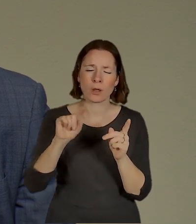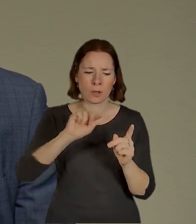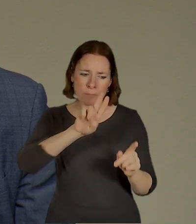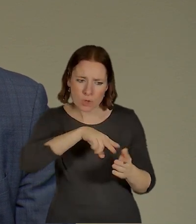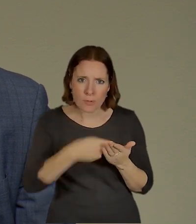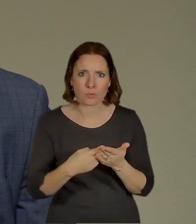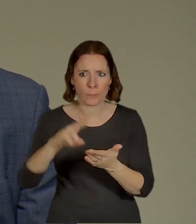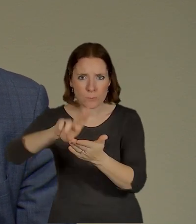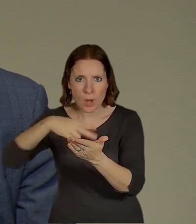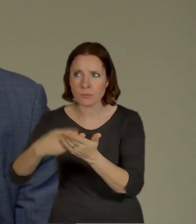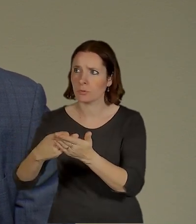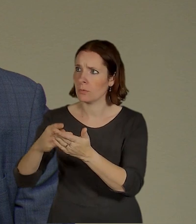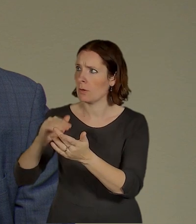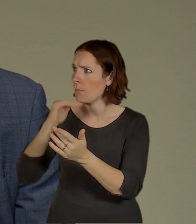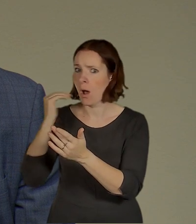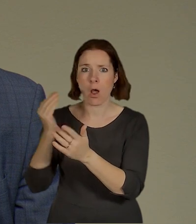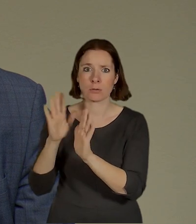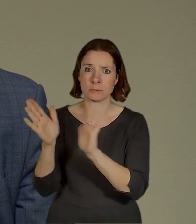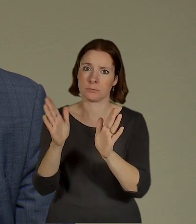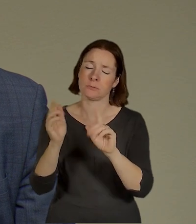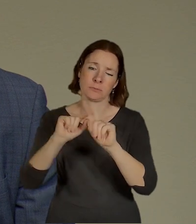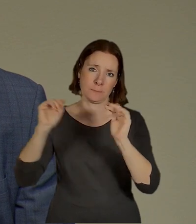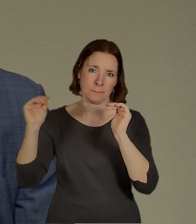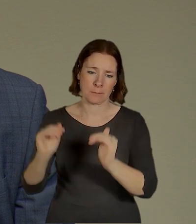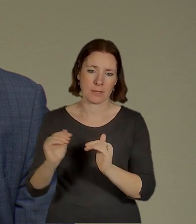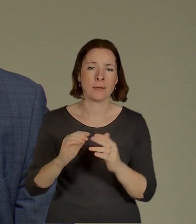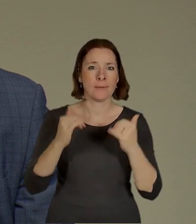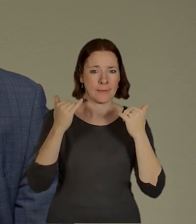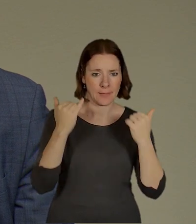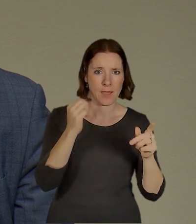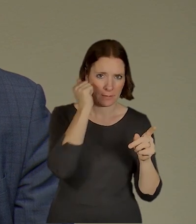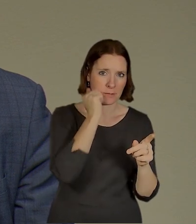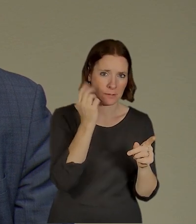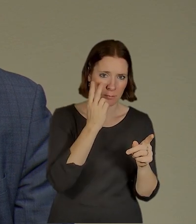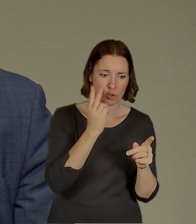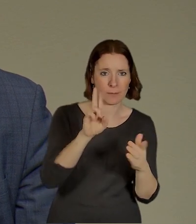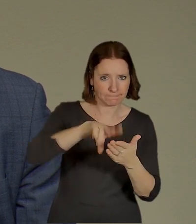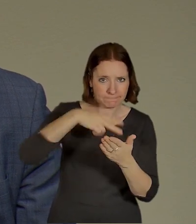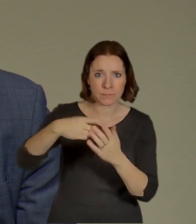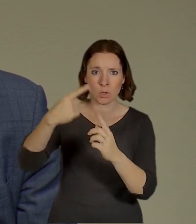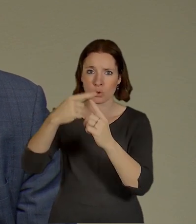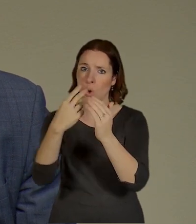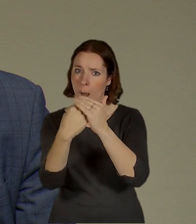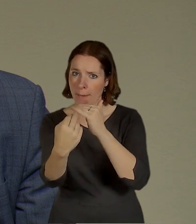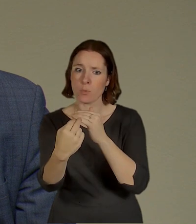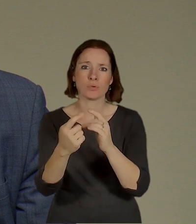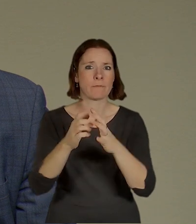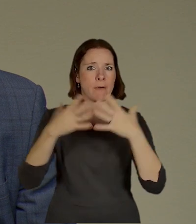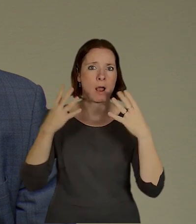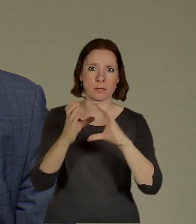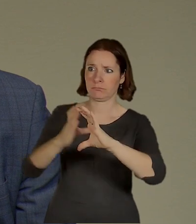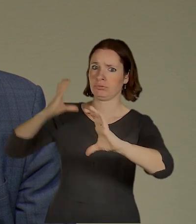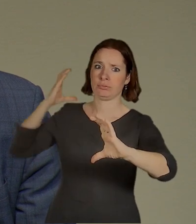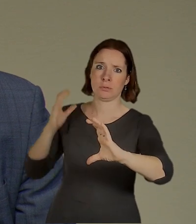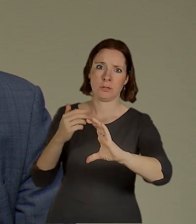protože vlastně teď bude pravděpodobný, že tam budou lidi přestupovat na ten trolejbus třičlánkový, dvoukloubový, obří největší